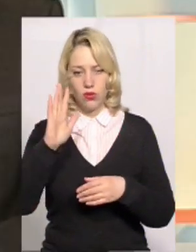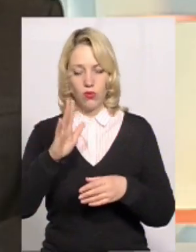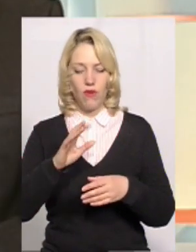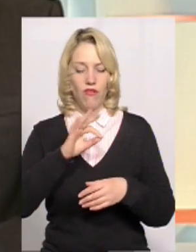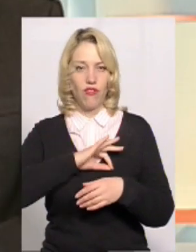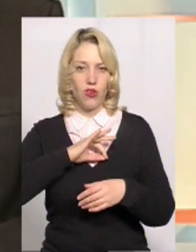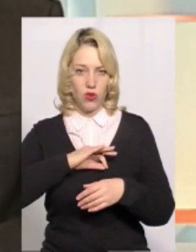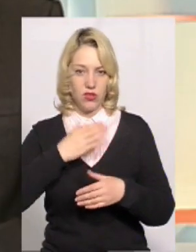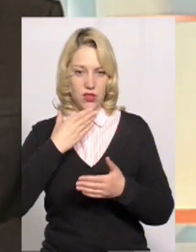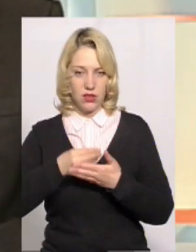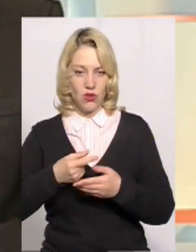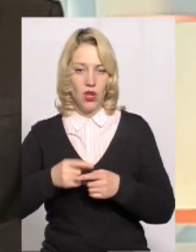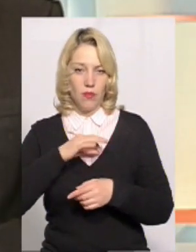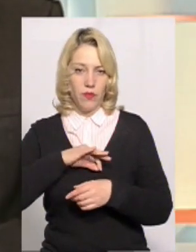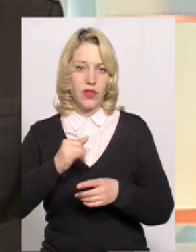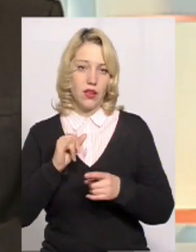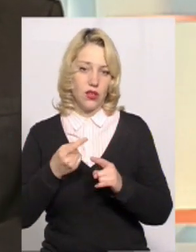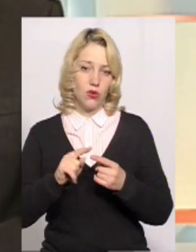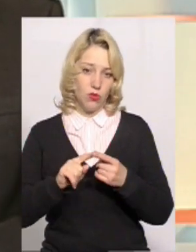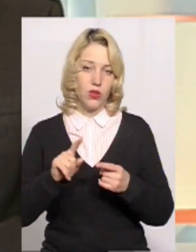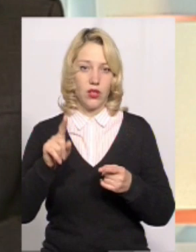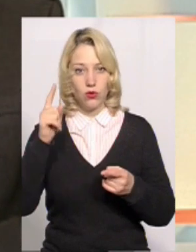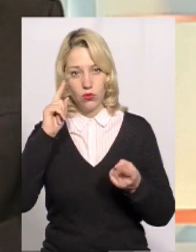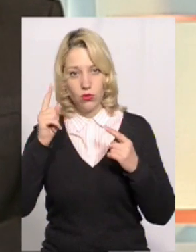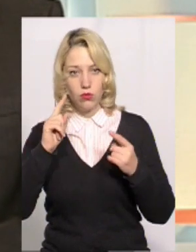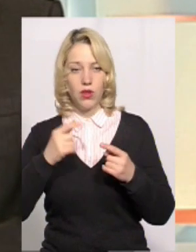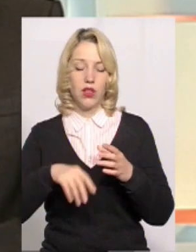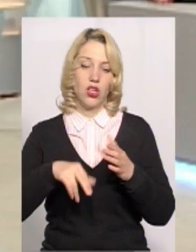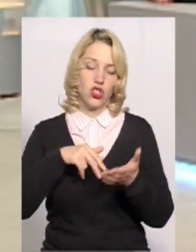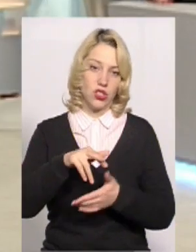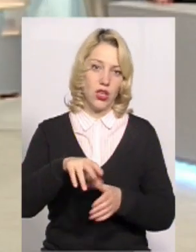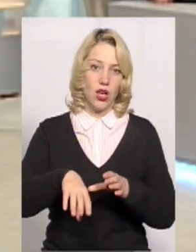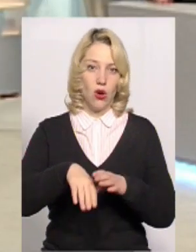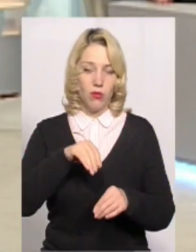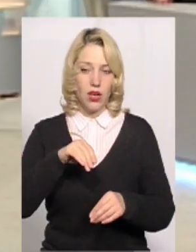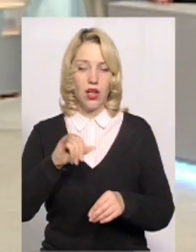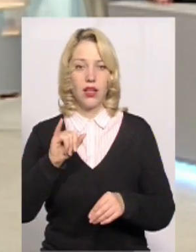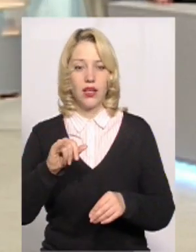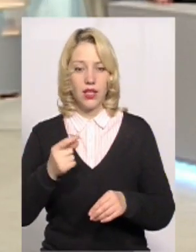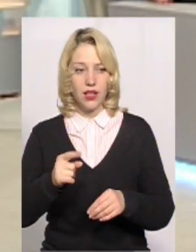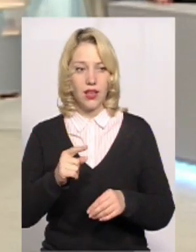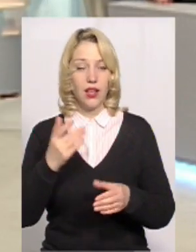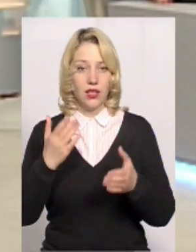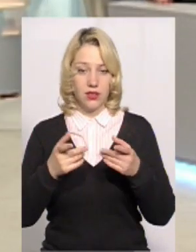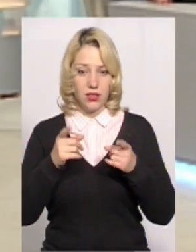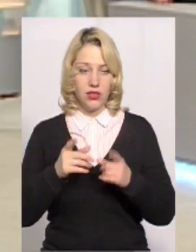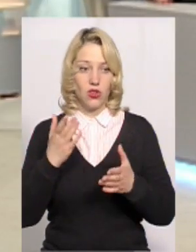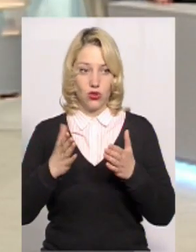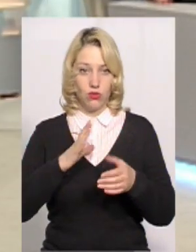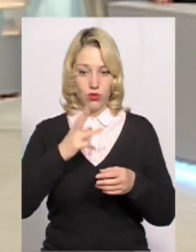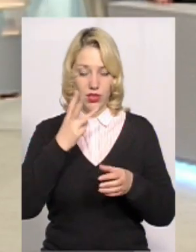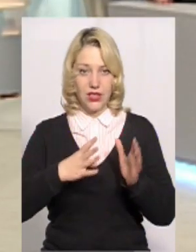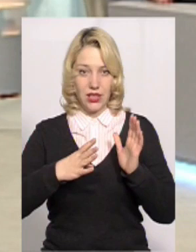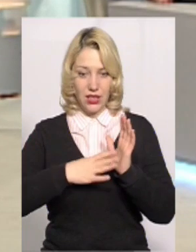от більше керувалися таким підходом, і йшли люди, або обирали. Тому що, дійсно, якщо в нас було 39